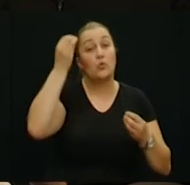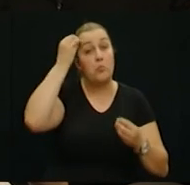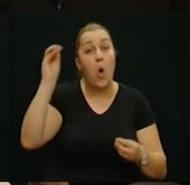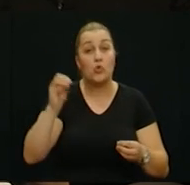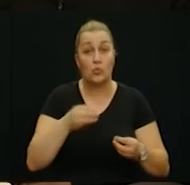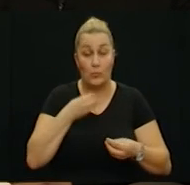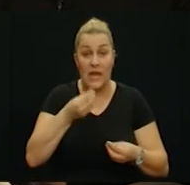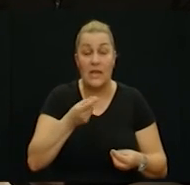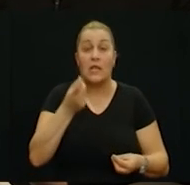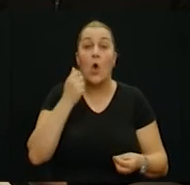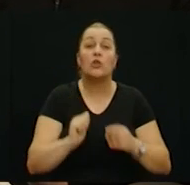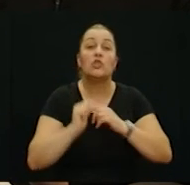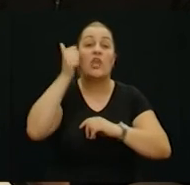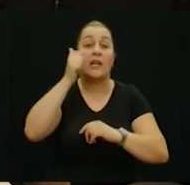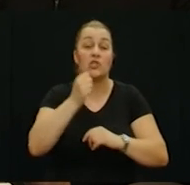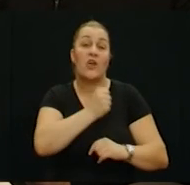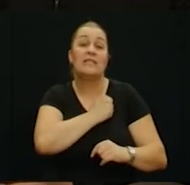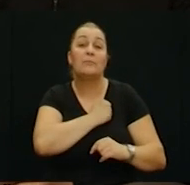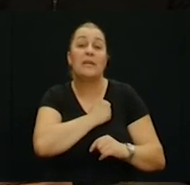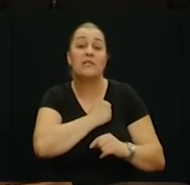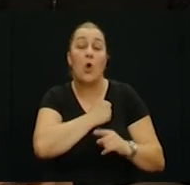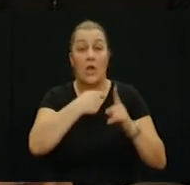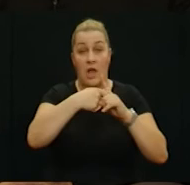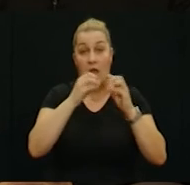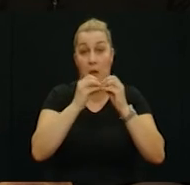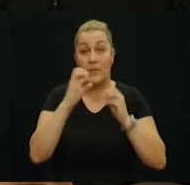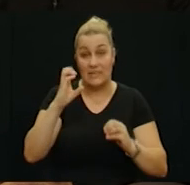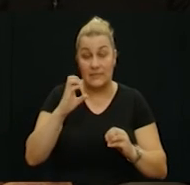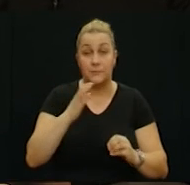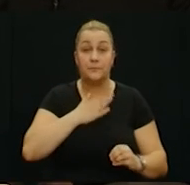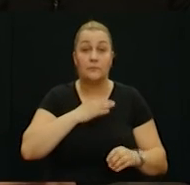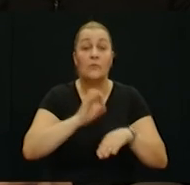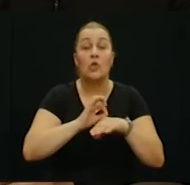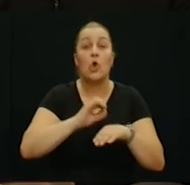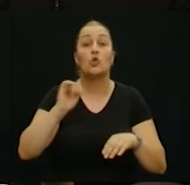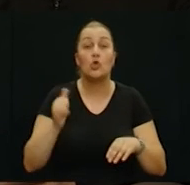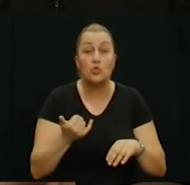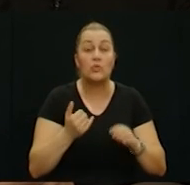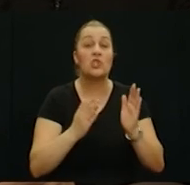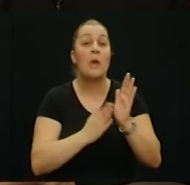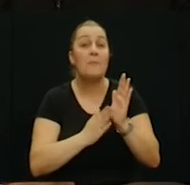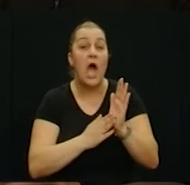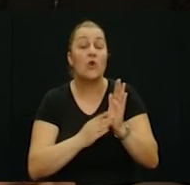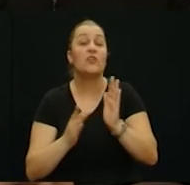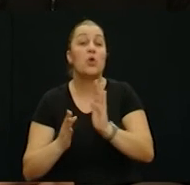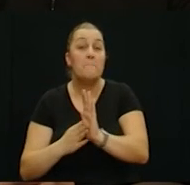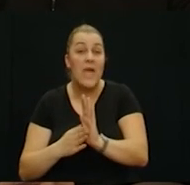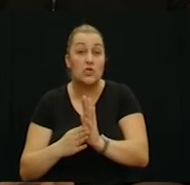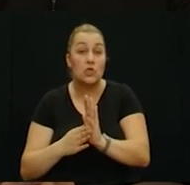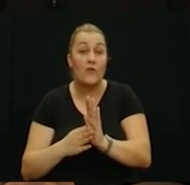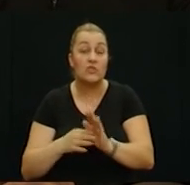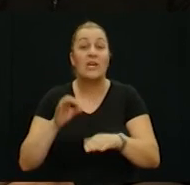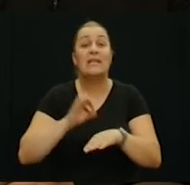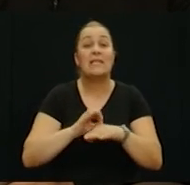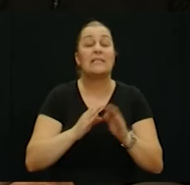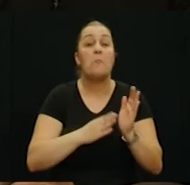poruku prenijeti od čelništva Spitskog kliničkog bolničkog centra našeg doktora Jurića od doktora Marovića Meštovića